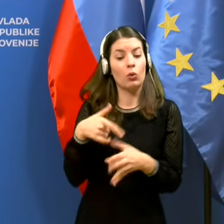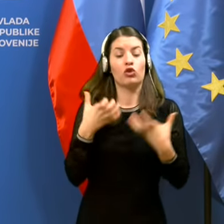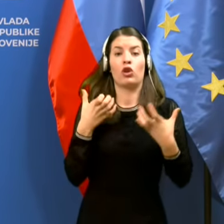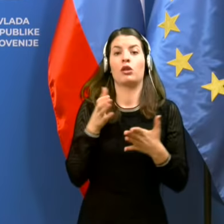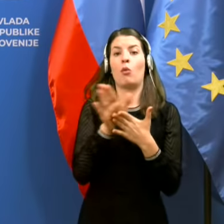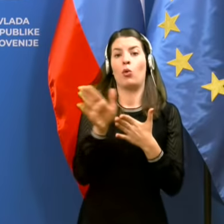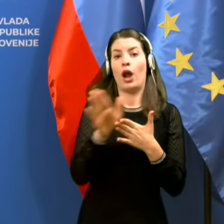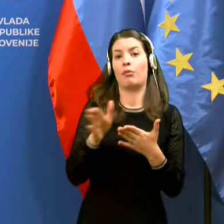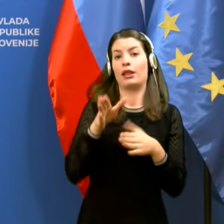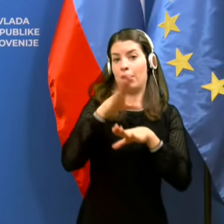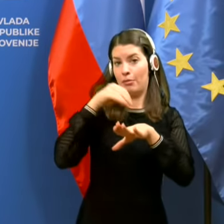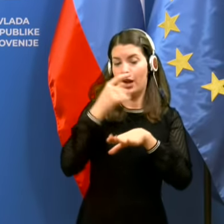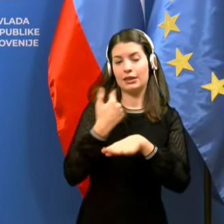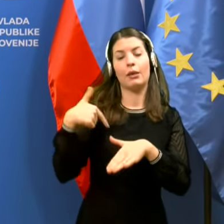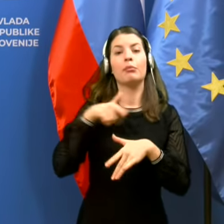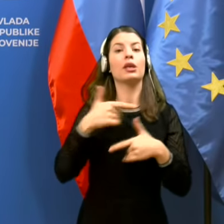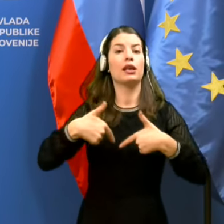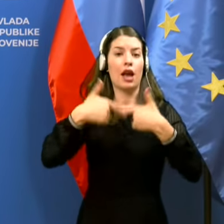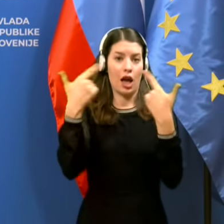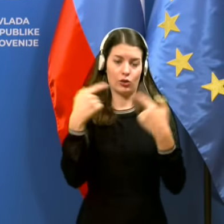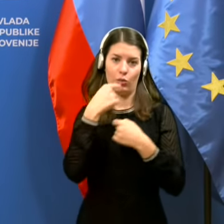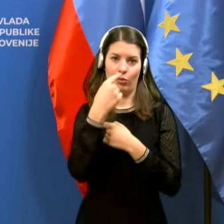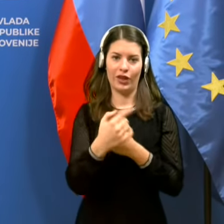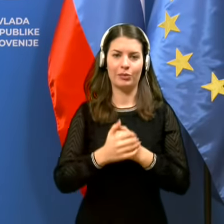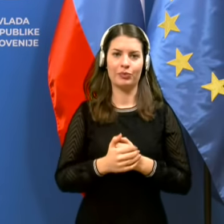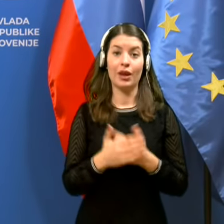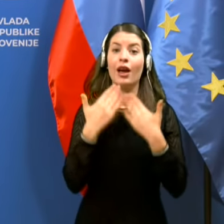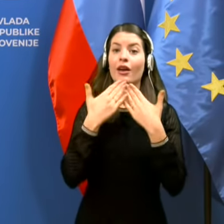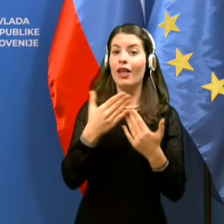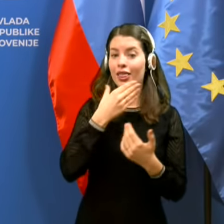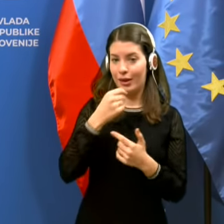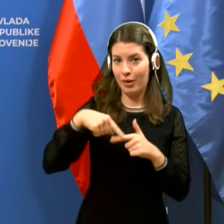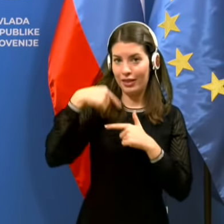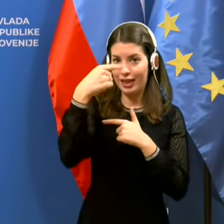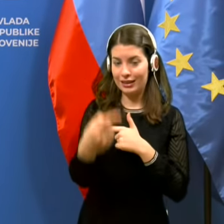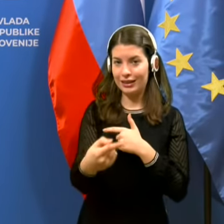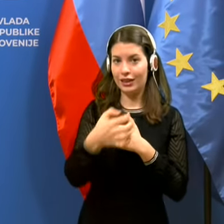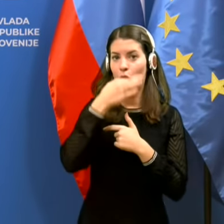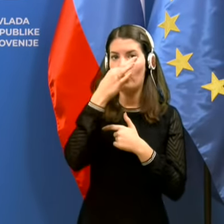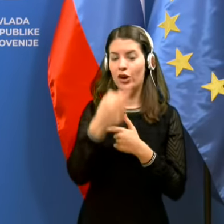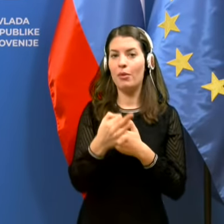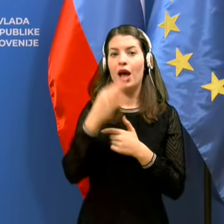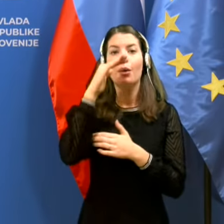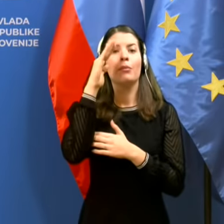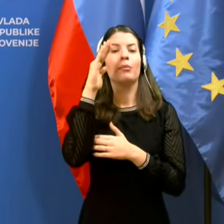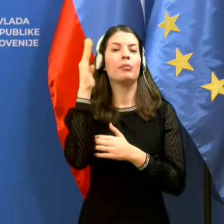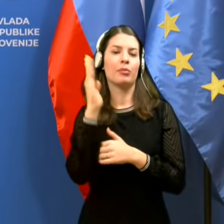smo jasno kot epidemiologi definirali. Hvala lepa. Naslednje vprašanje zastavljajo Primorske novice.